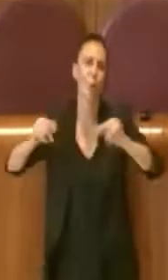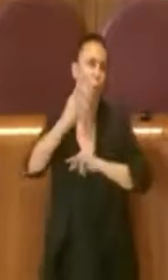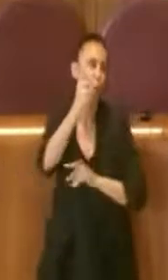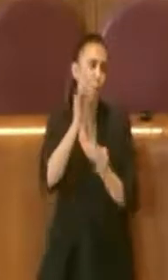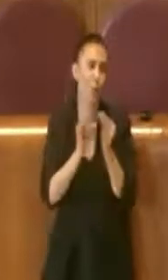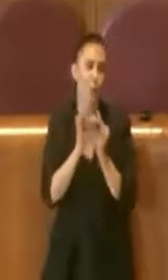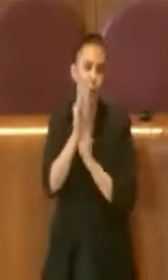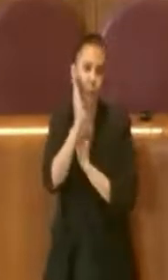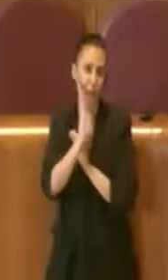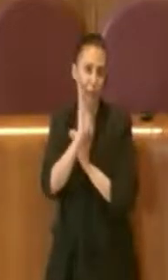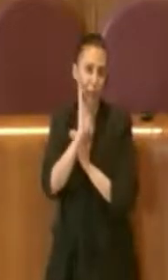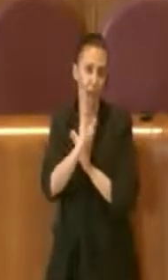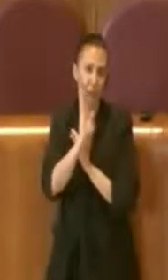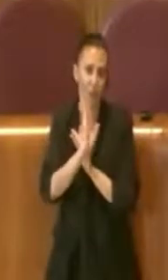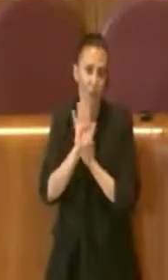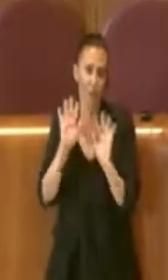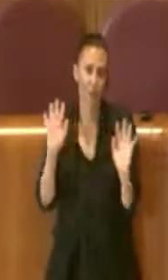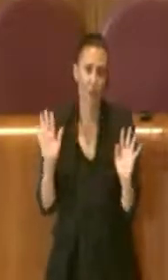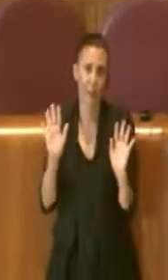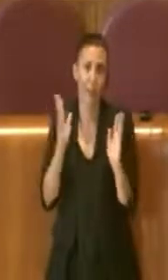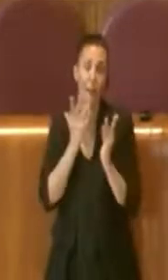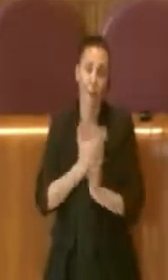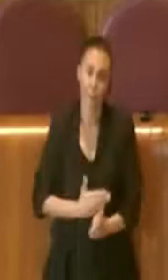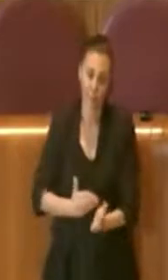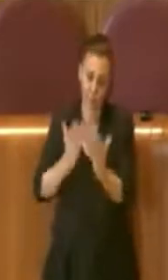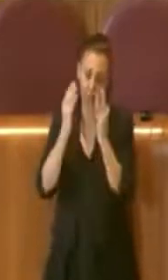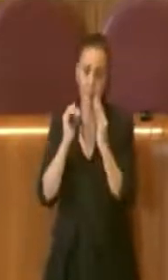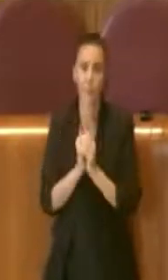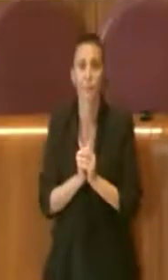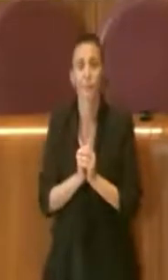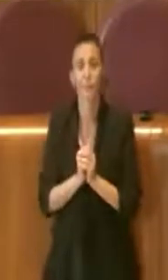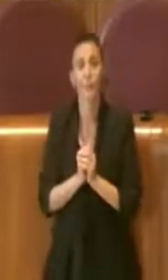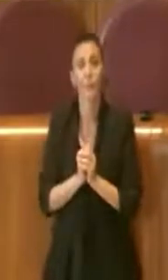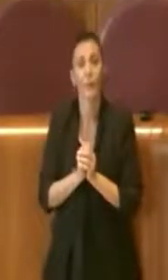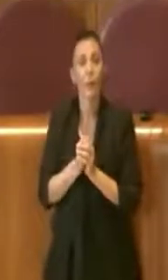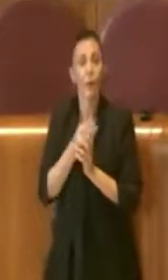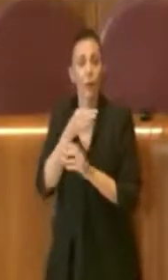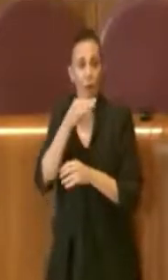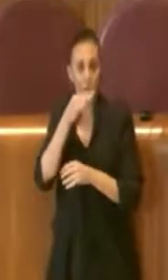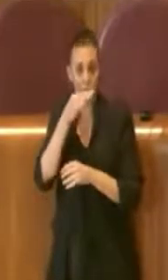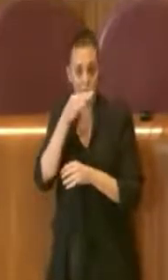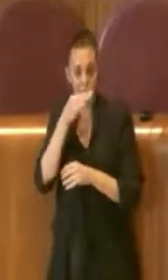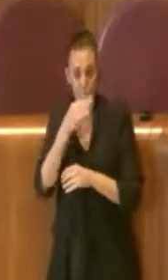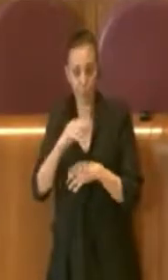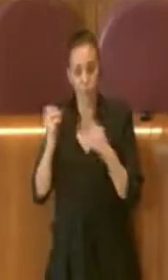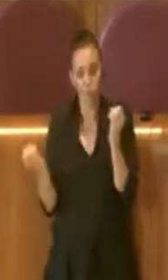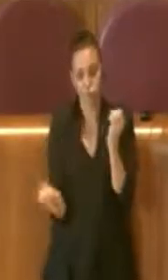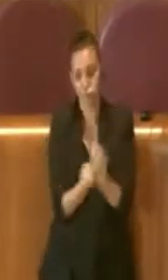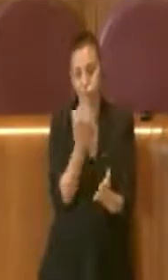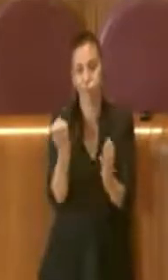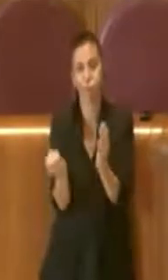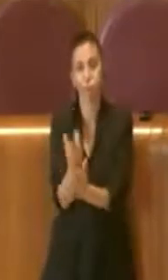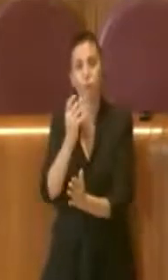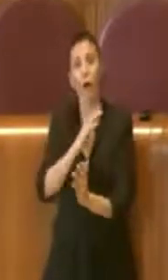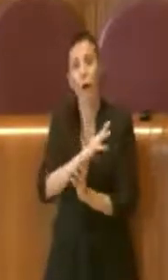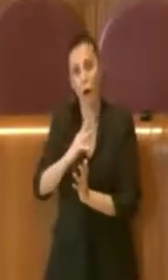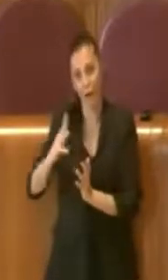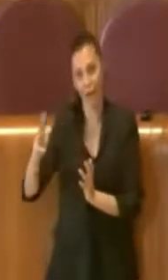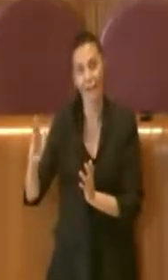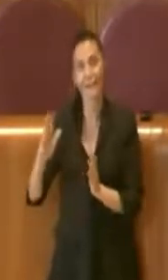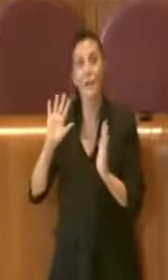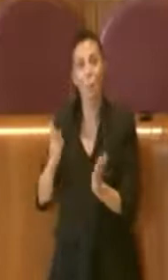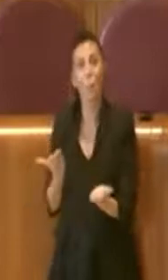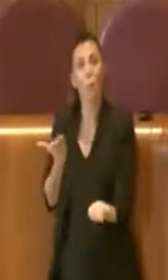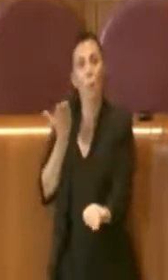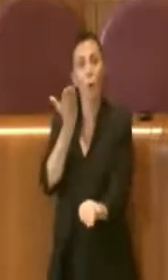solo, prego consigliere. Se ne potranno anche realizzare altri, nella